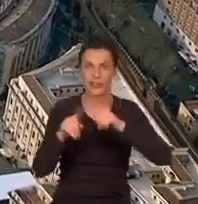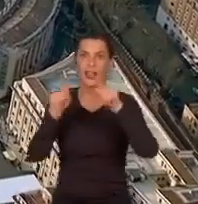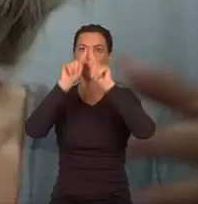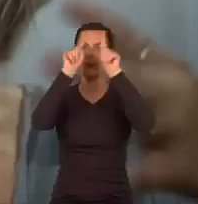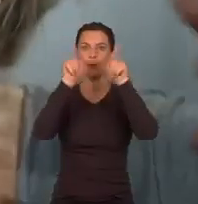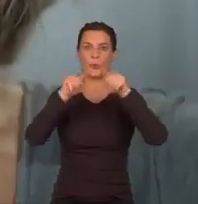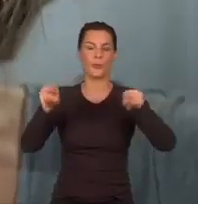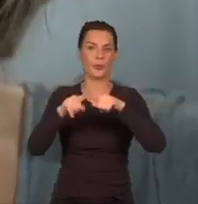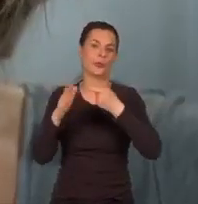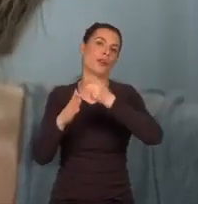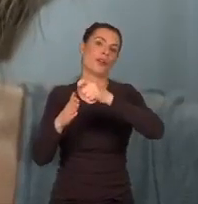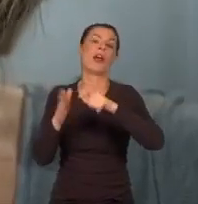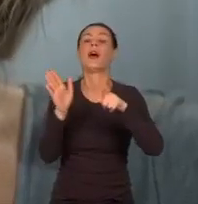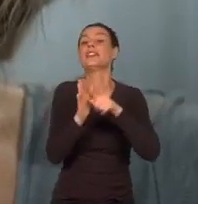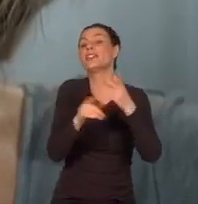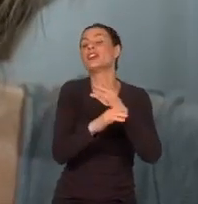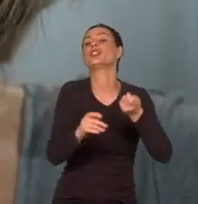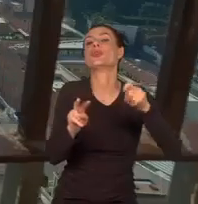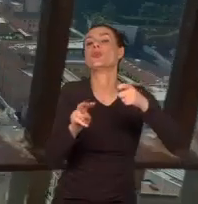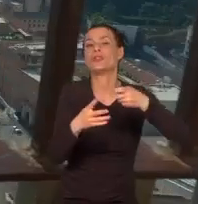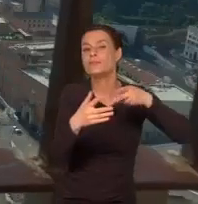i klucza do zbawienia.